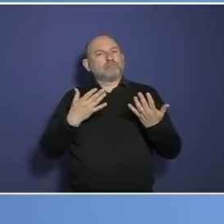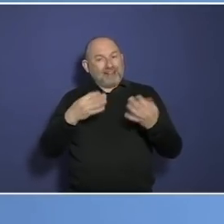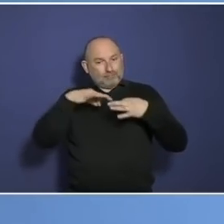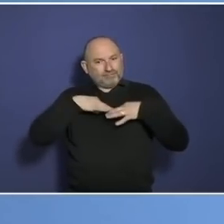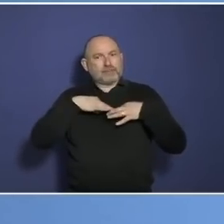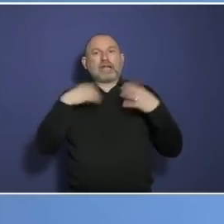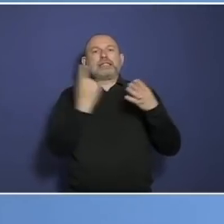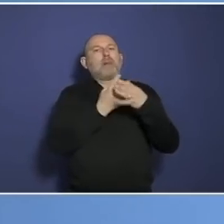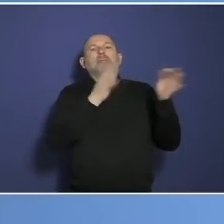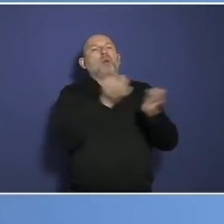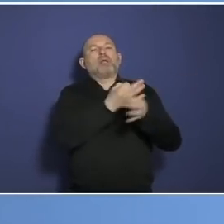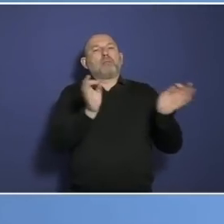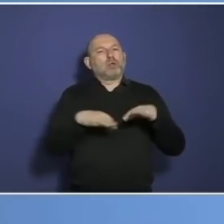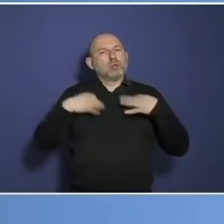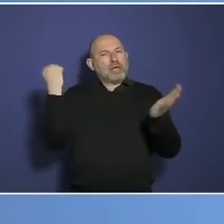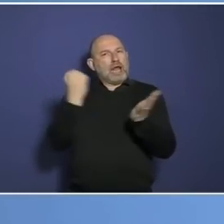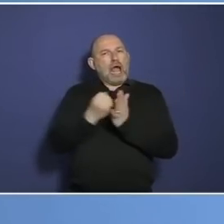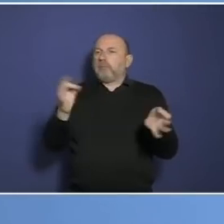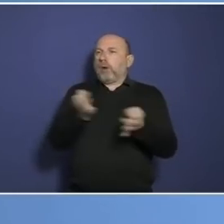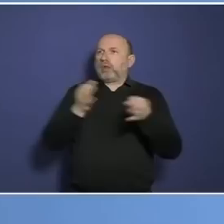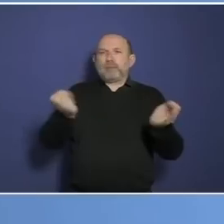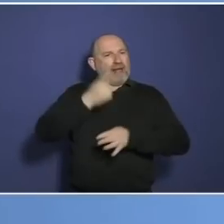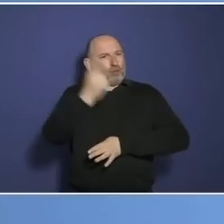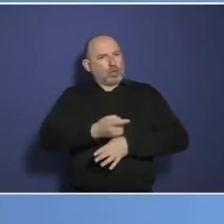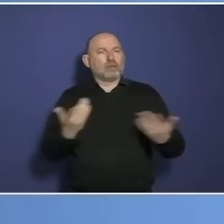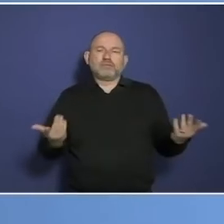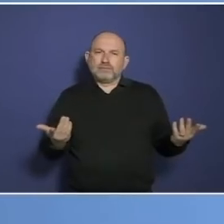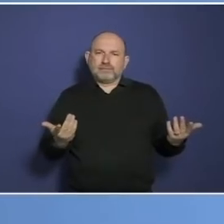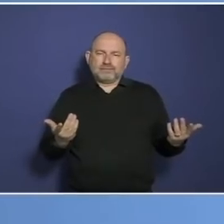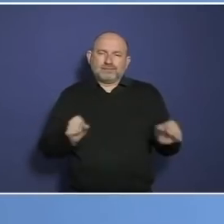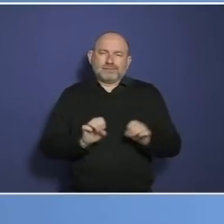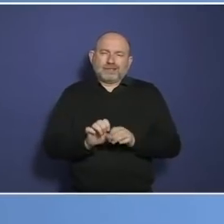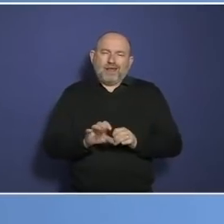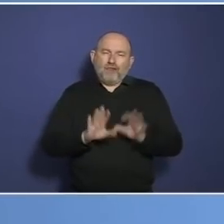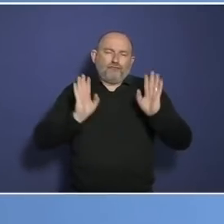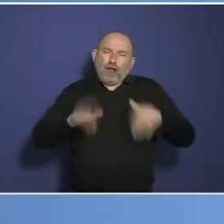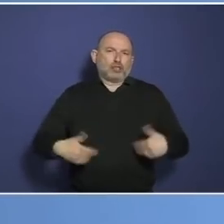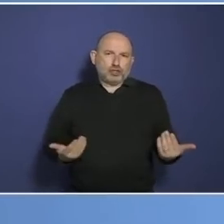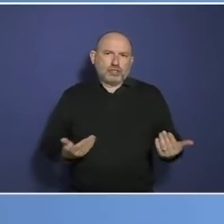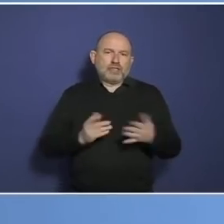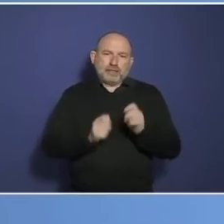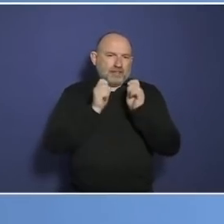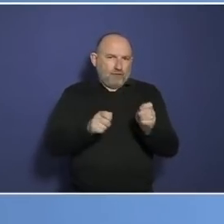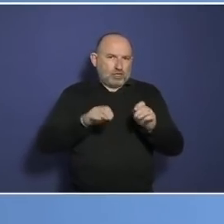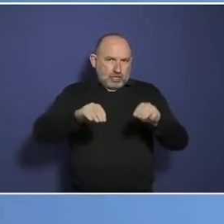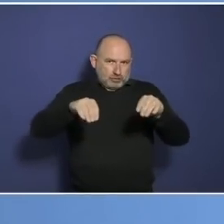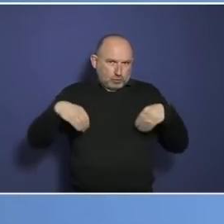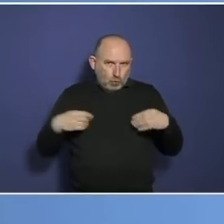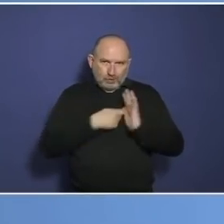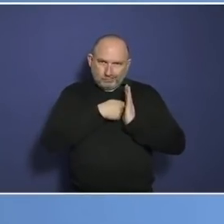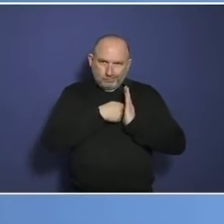Gesundheitsämter das nicht mehr machen müssen. Der Vorschlag ist zurückgenommen und er wird auch